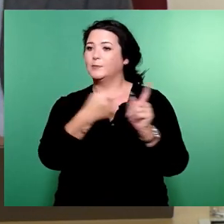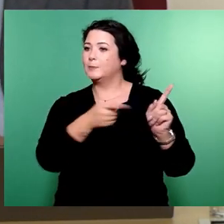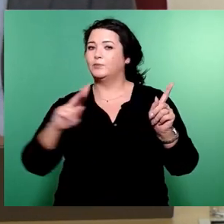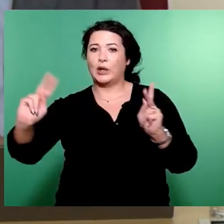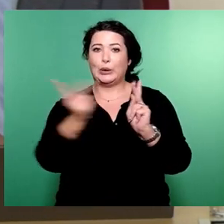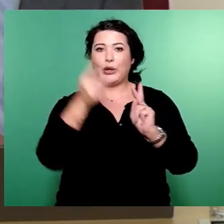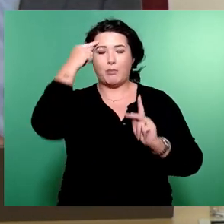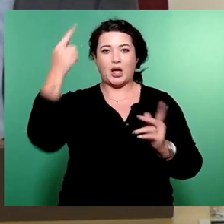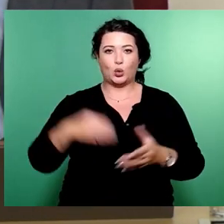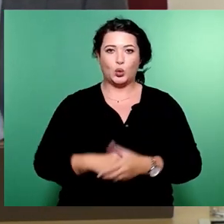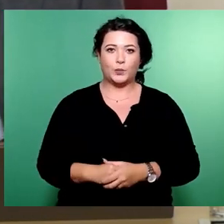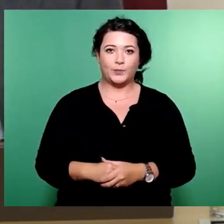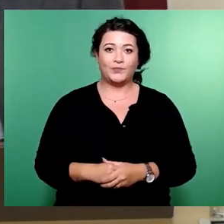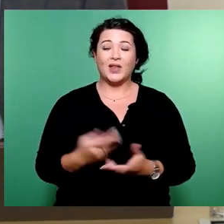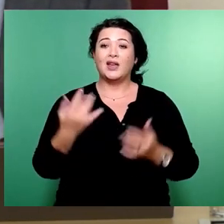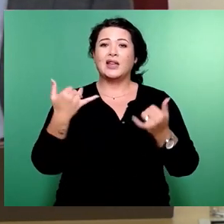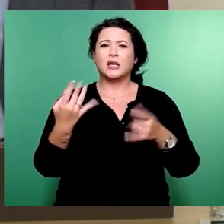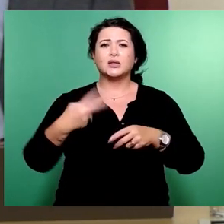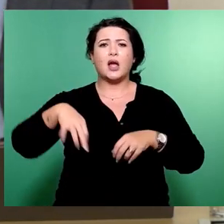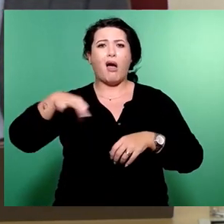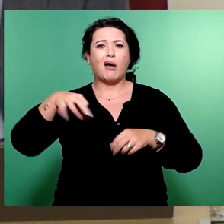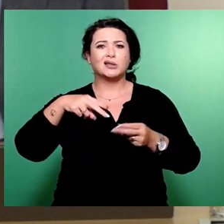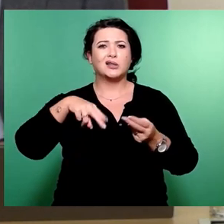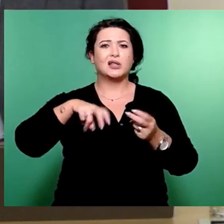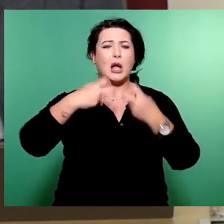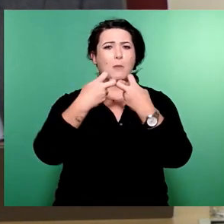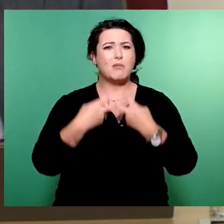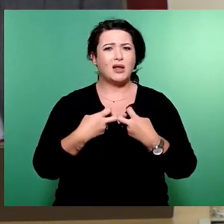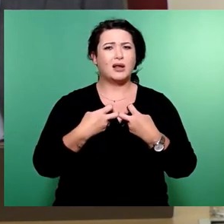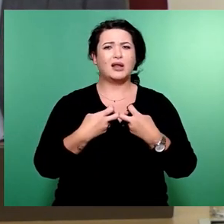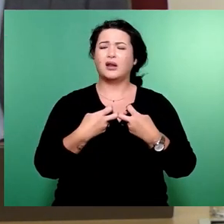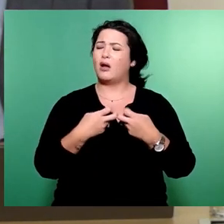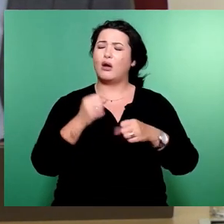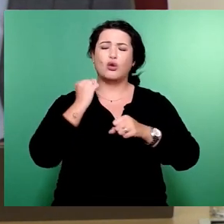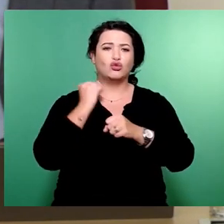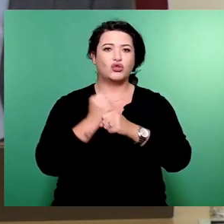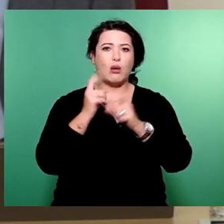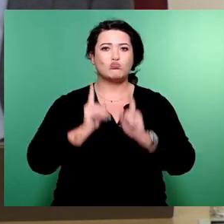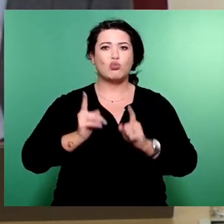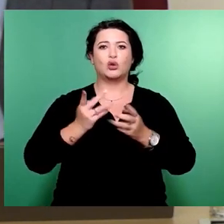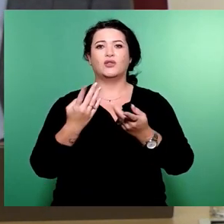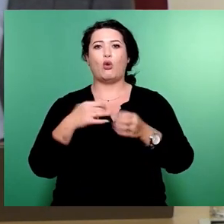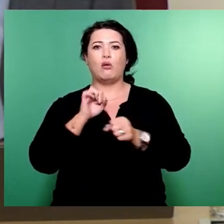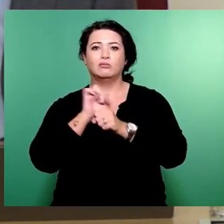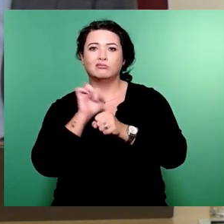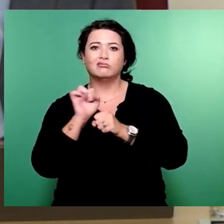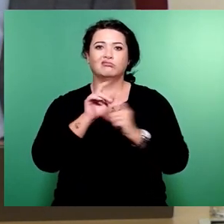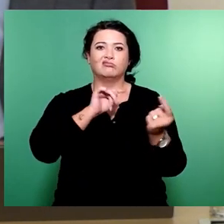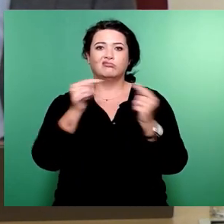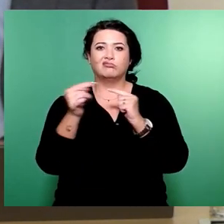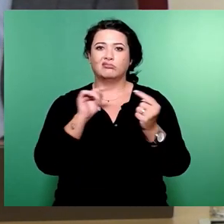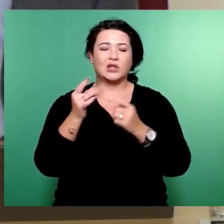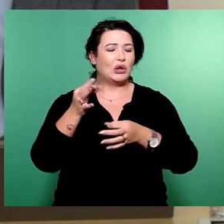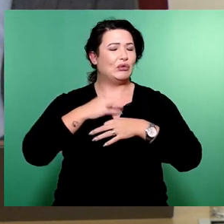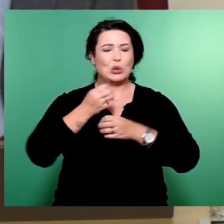einzelne Mitglieder hier dies permanent zu einem Grundsatzkonflikt zwischen mir und dem Rat hochstilisieren, erschließt sich mir